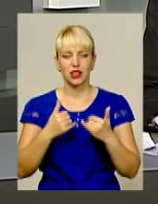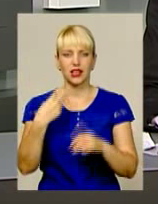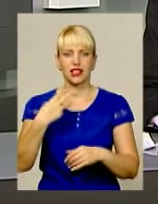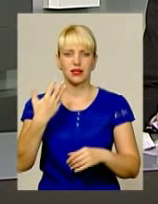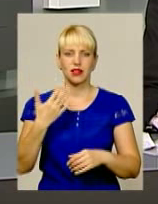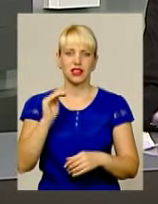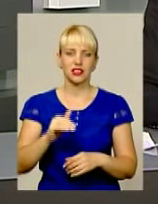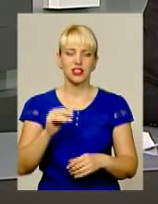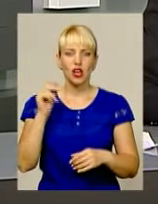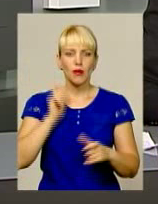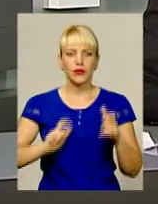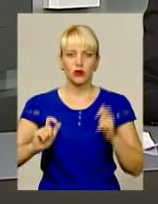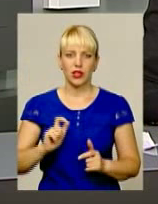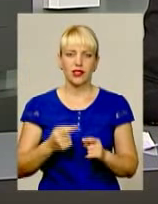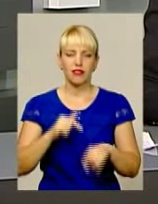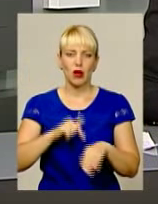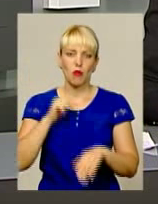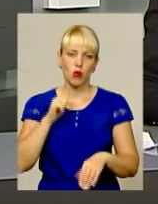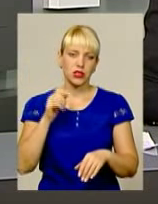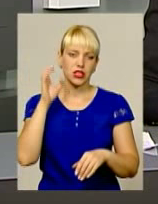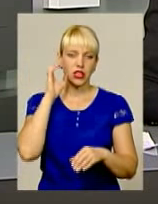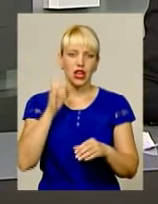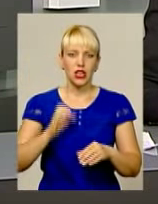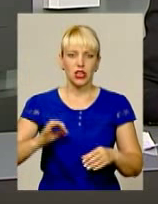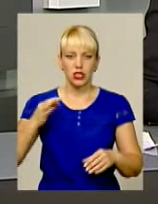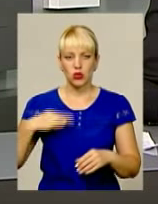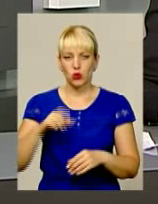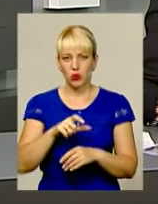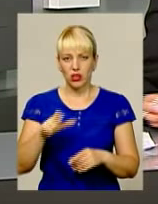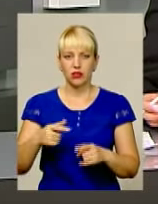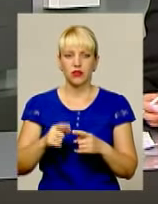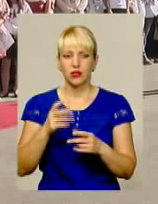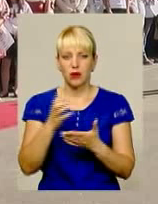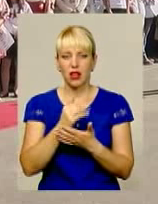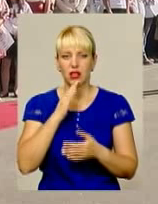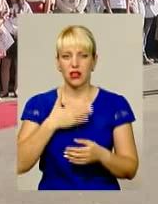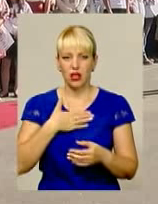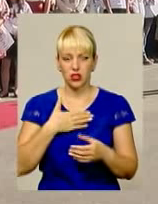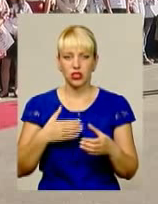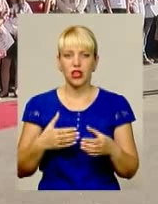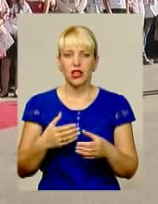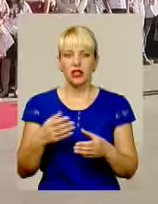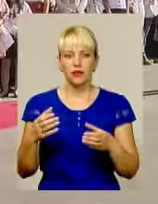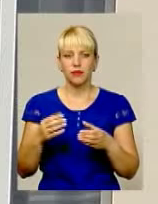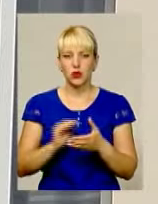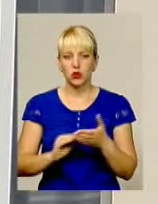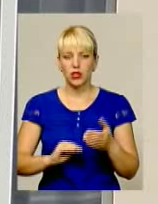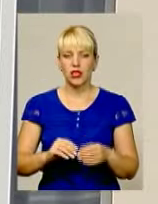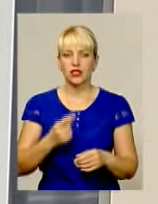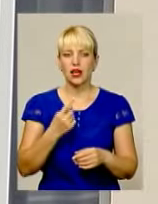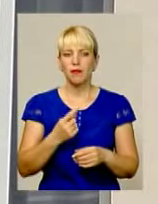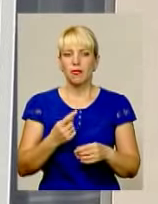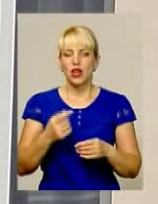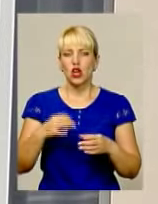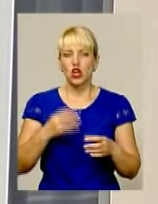студентів. Емоції слухачів вищої школи збирали наші кореспонденти. Хвилина мовчання, підняття прапору, жовто-сині